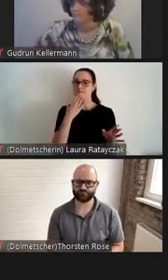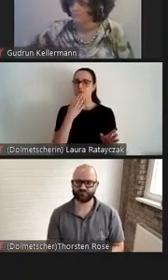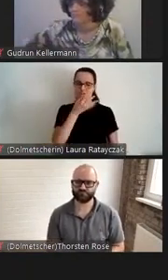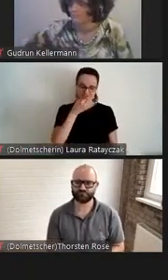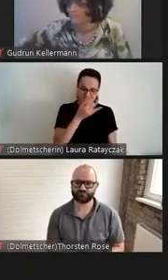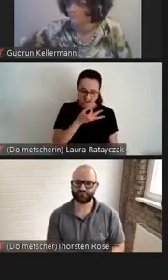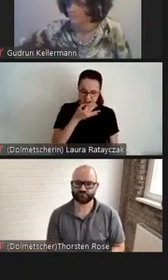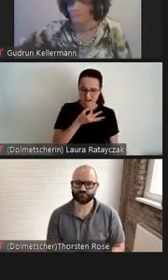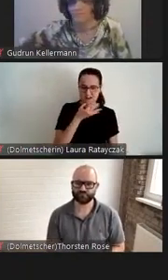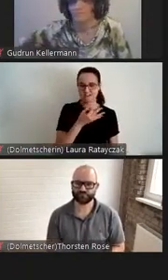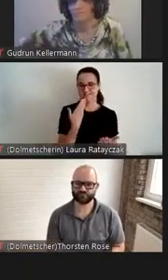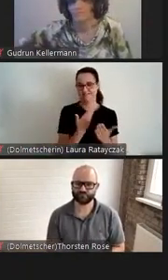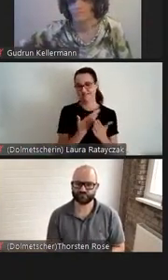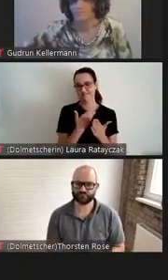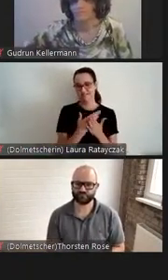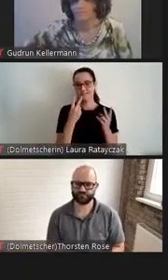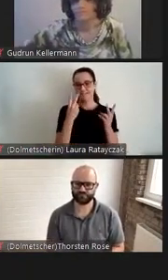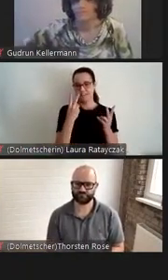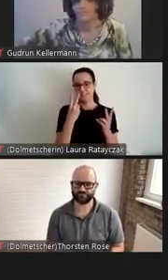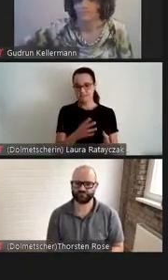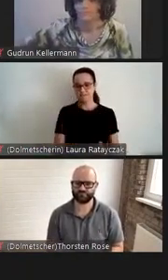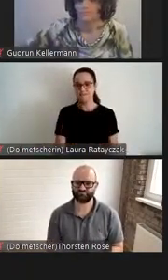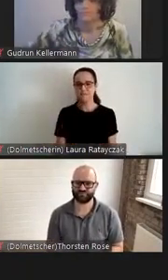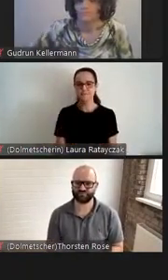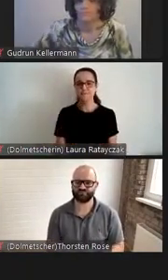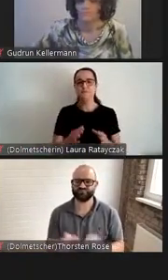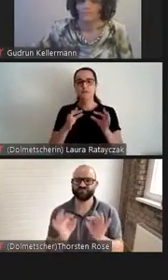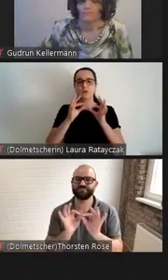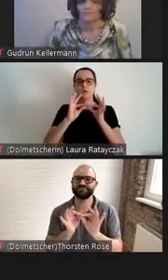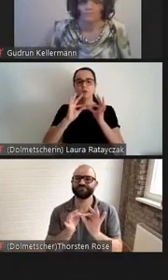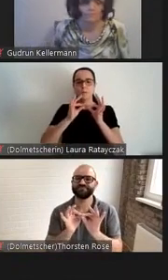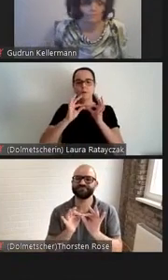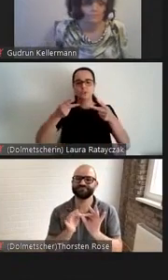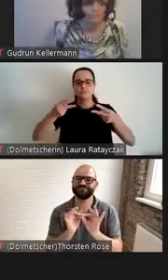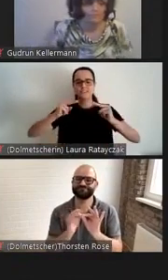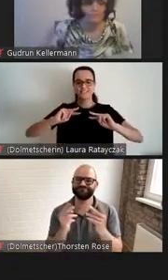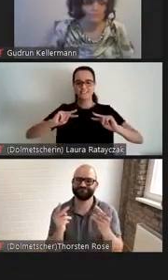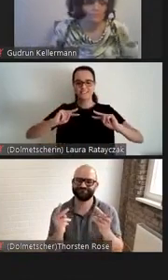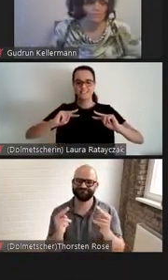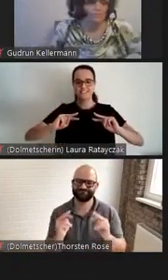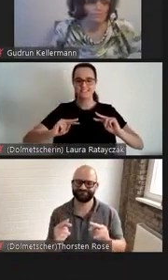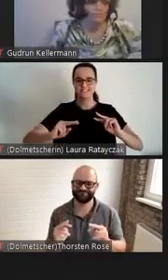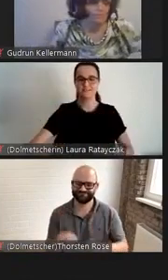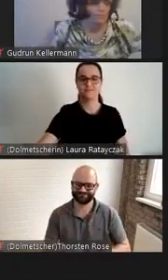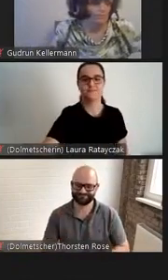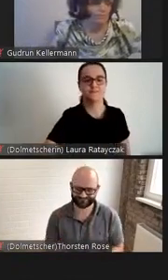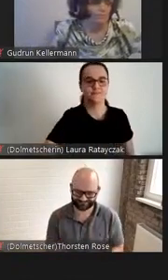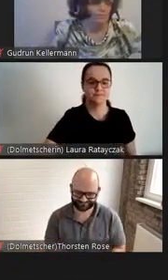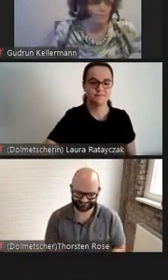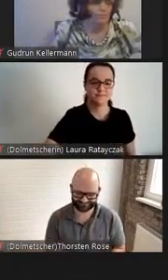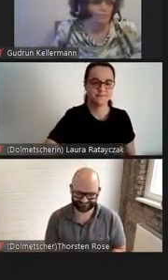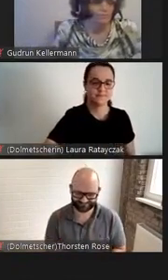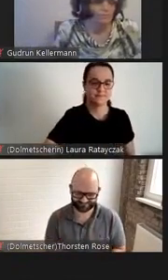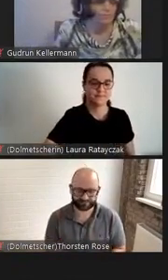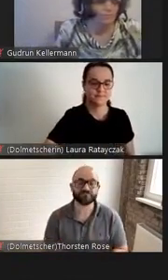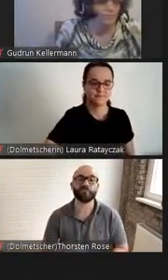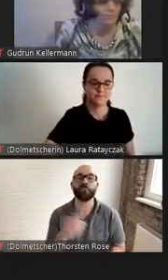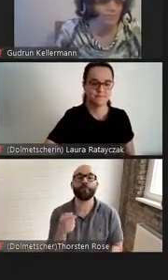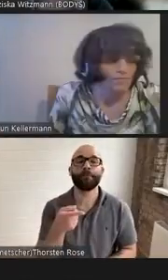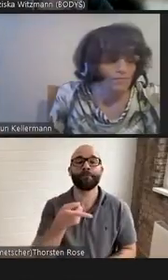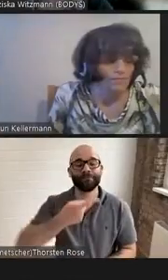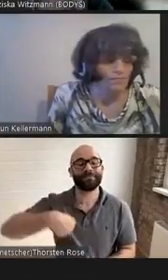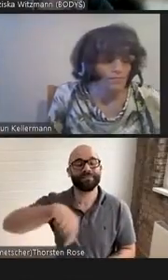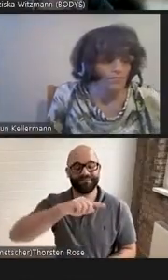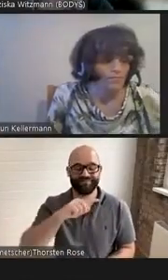stellen. Und eine wichtige Frage für uns, die wir uns für Sprache interessieren, ist die